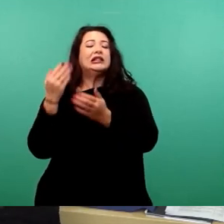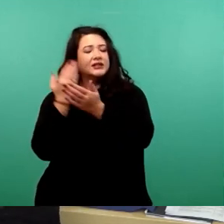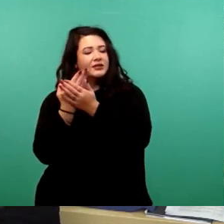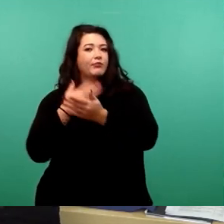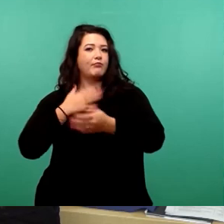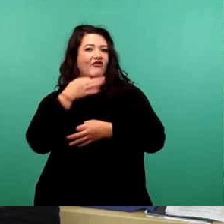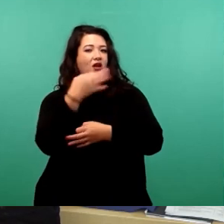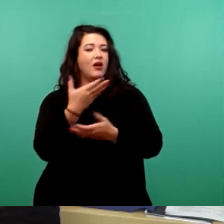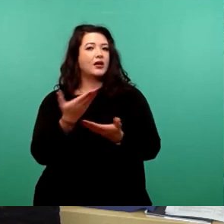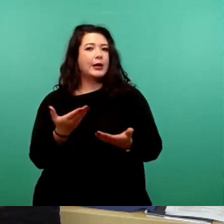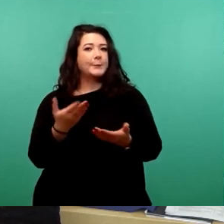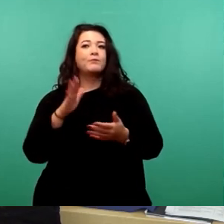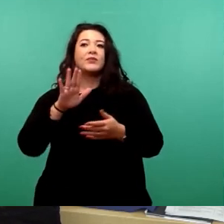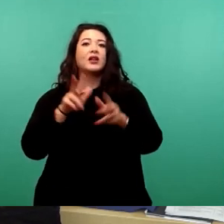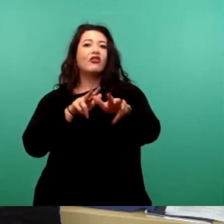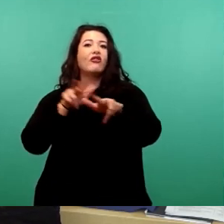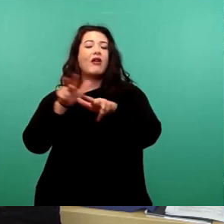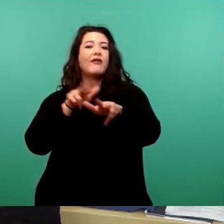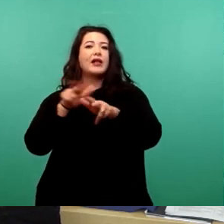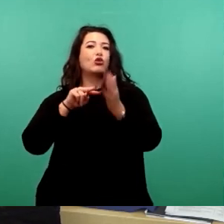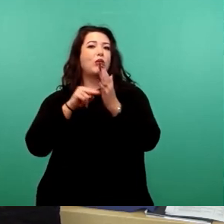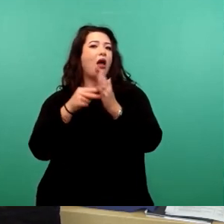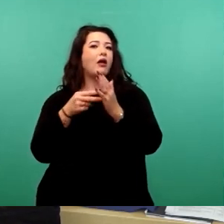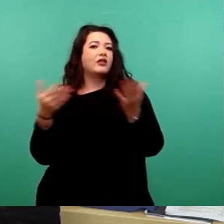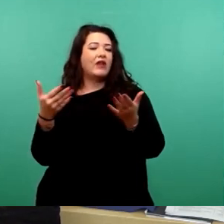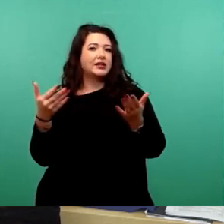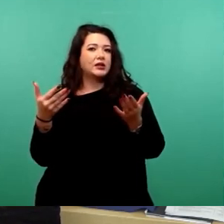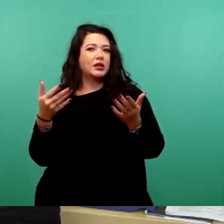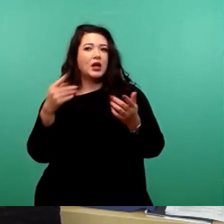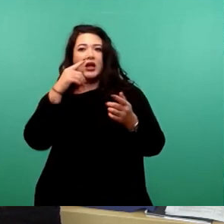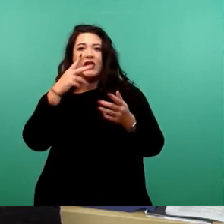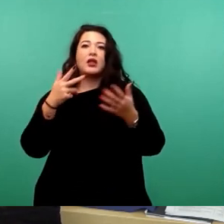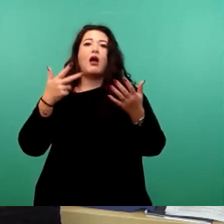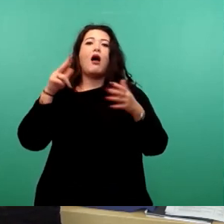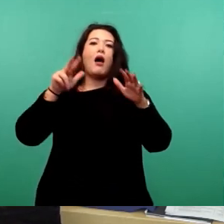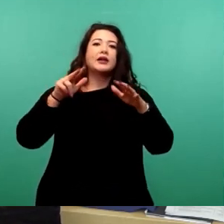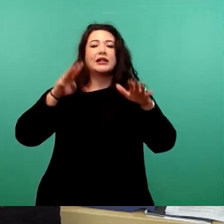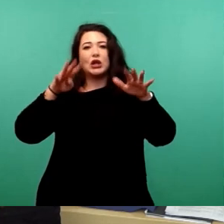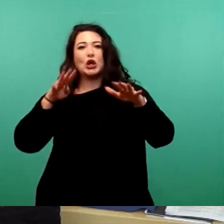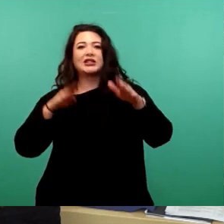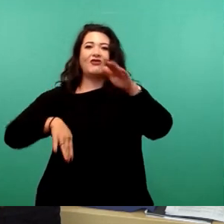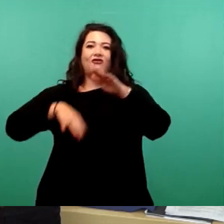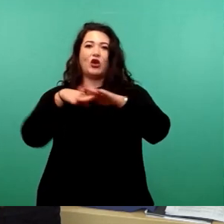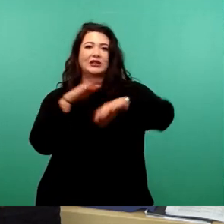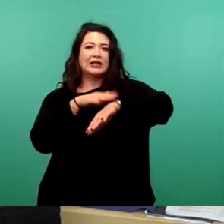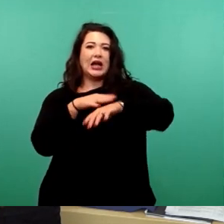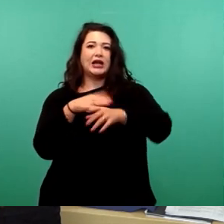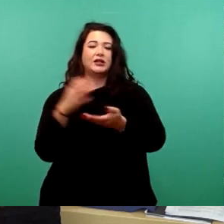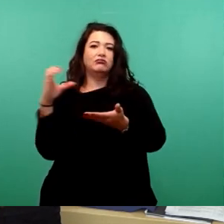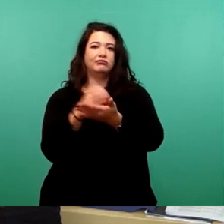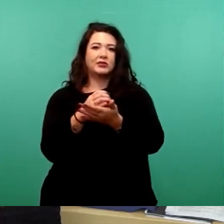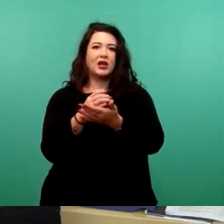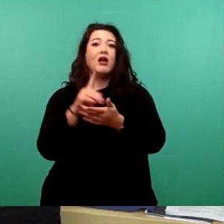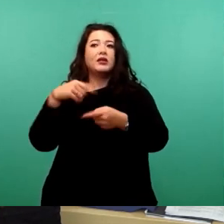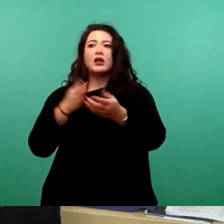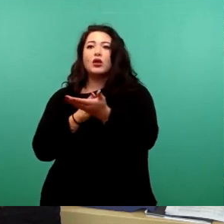welche Schritte plant die Verwaltung zum Einsatz der 18 neuen Vollzeitstellen, um das Ziel abzusichern, eine durchgängige Besetzung in